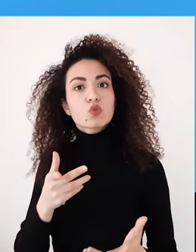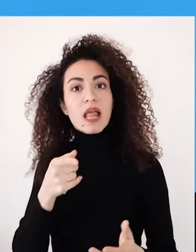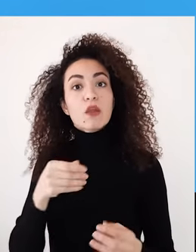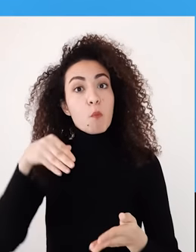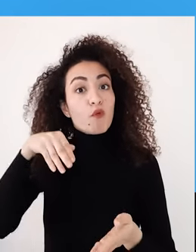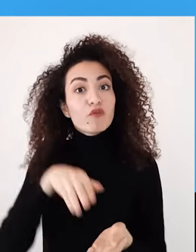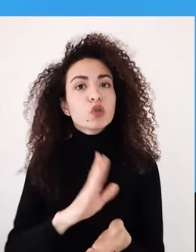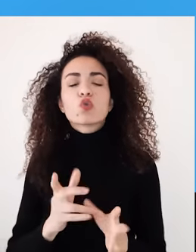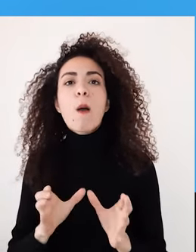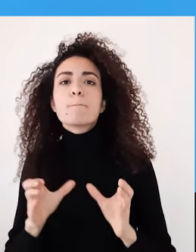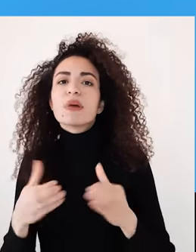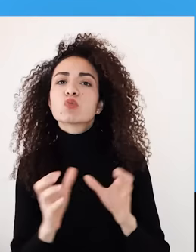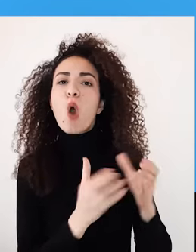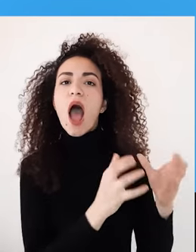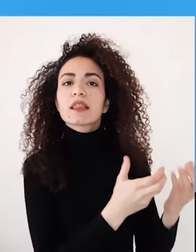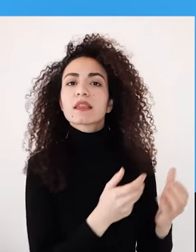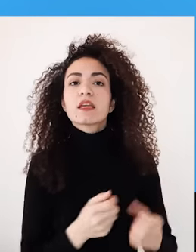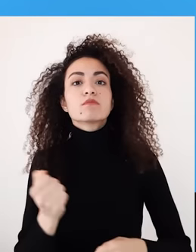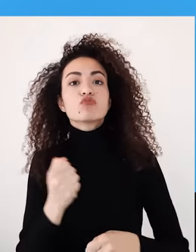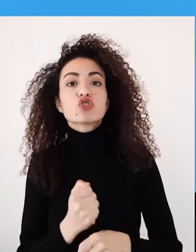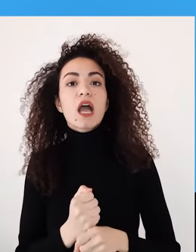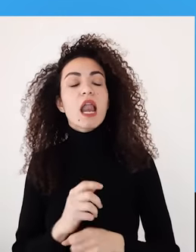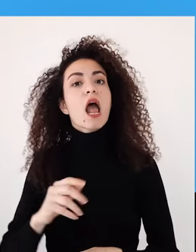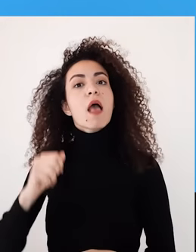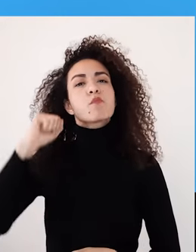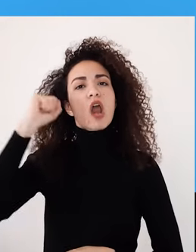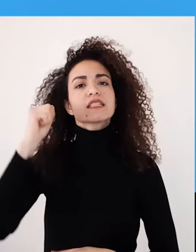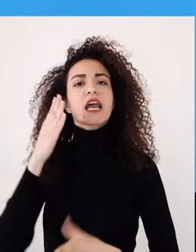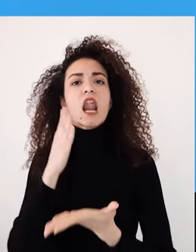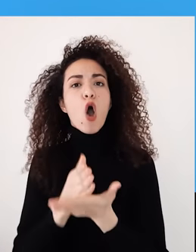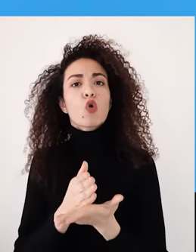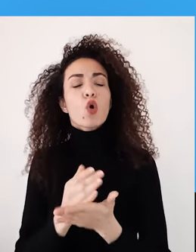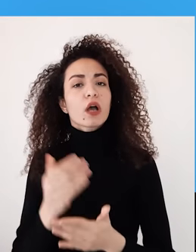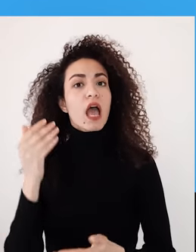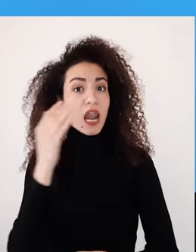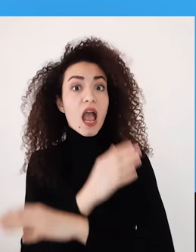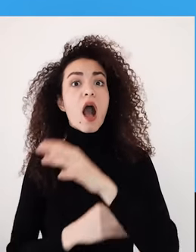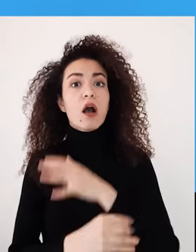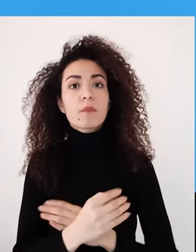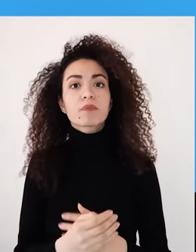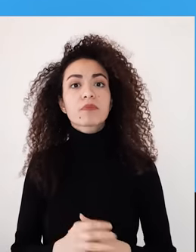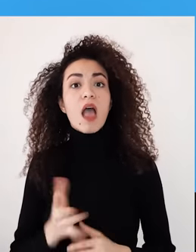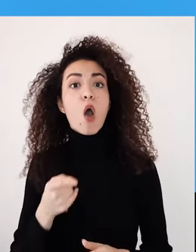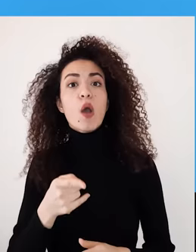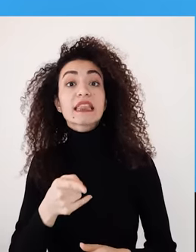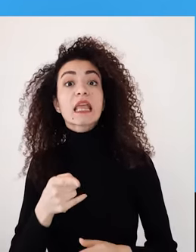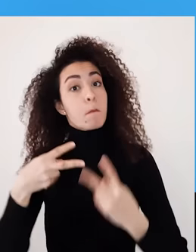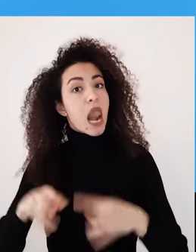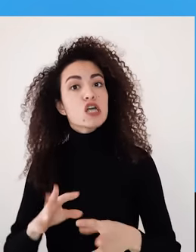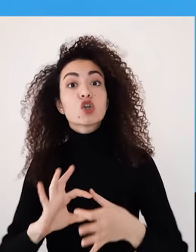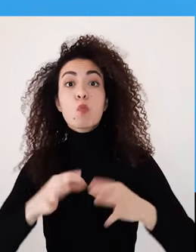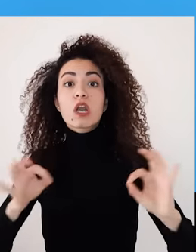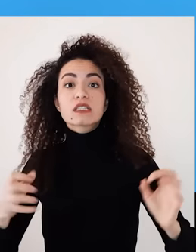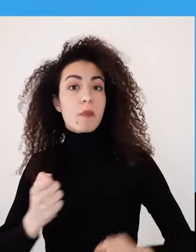بالدفع عن حقوق الأشخاص ذوي الإعاقة أو مجموعات أخرى حسب القضية أو أنه تتلقي منظمتك الخاصة